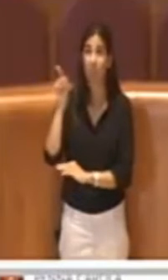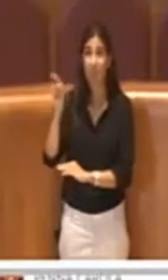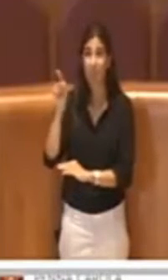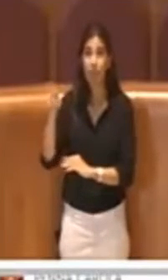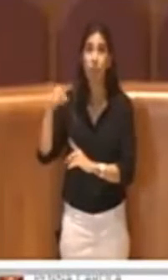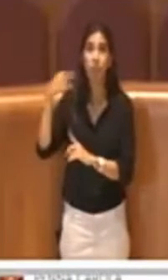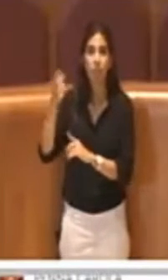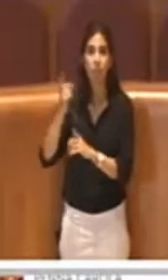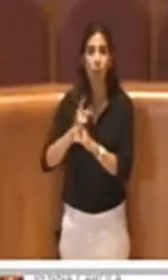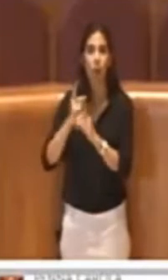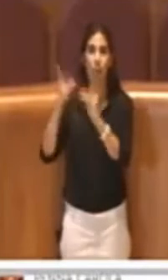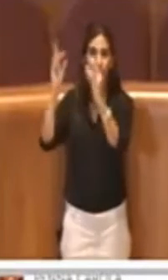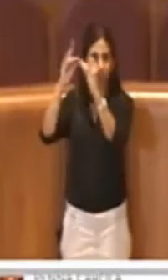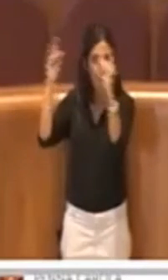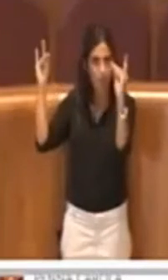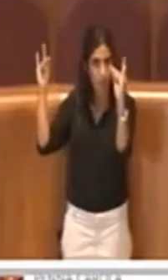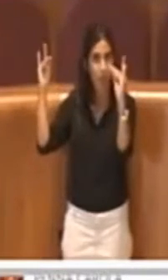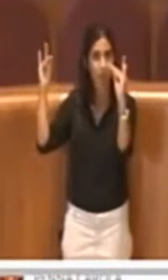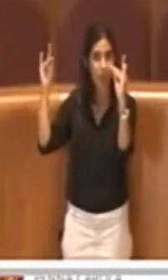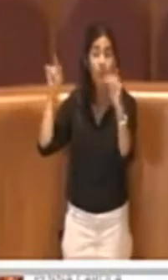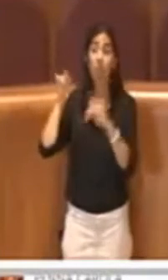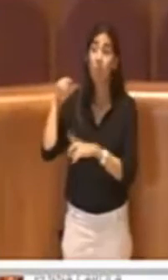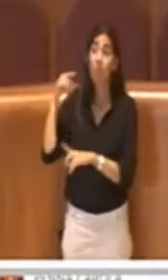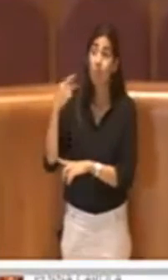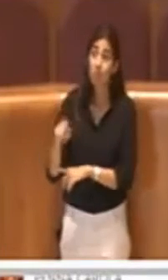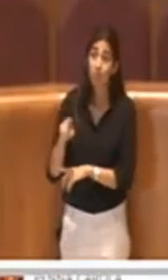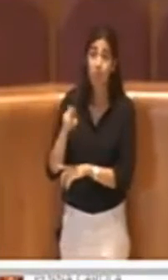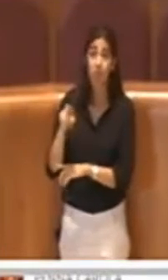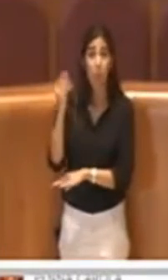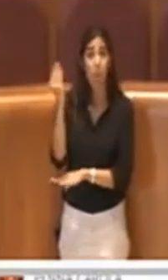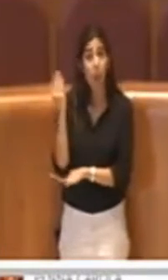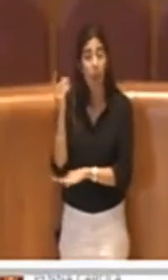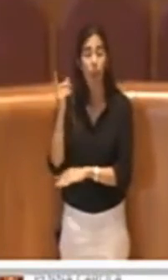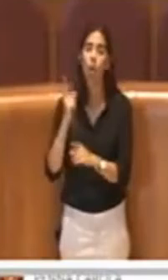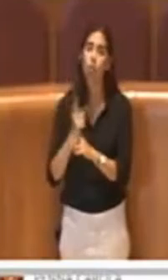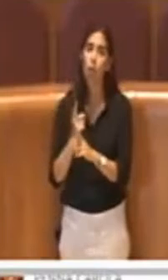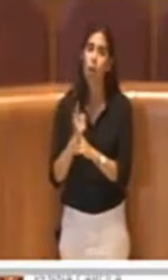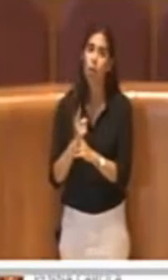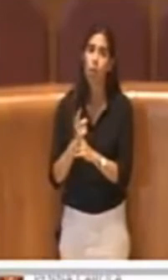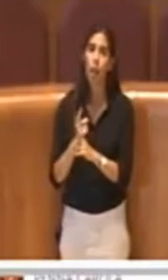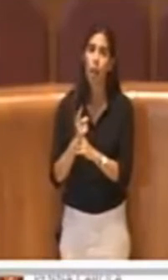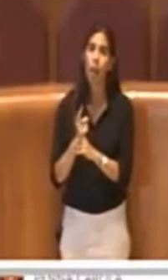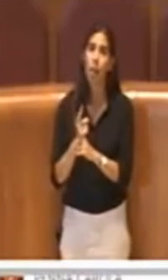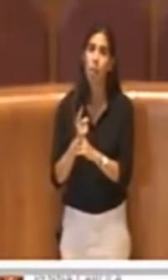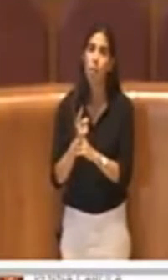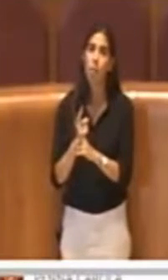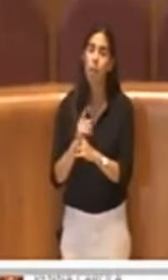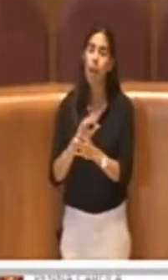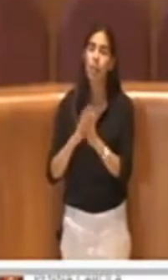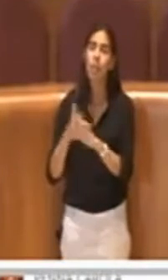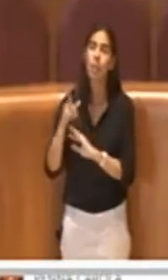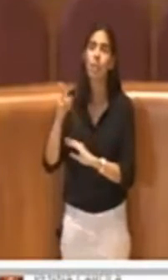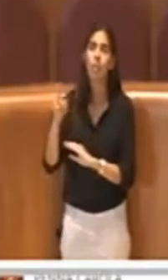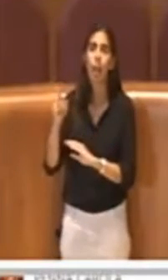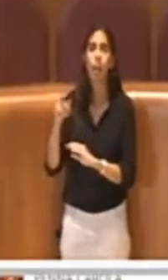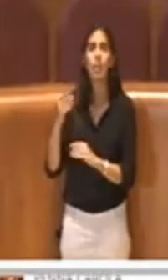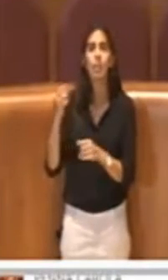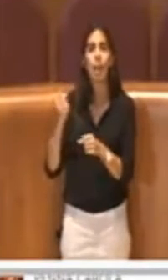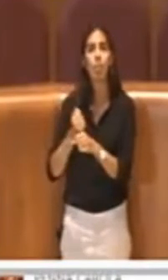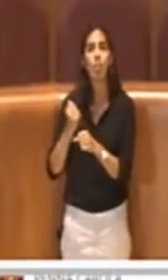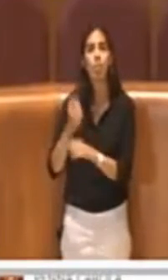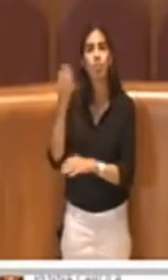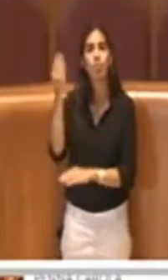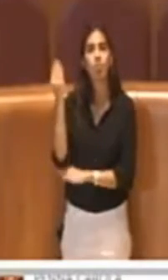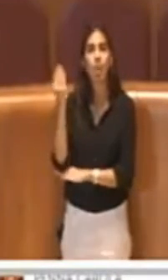essere montata l'antenna sarà di fatto da considerare un'opera abusiva, per cui il municipio